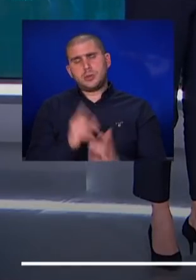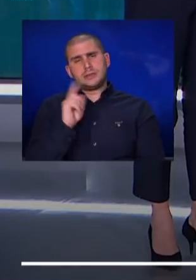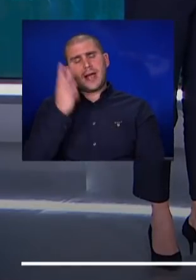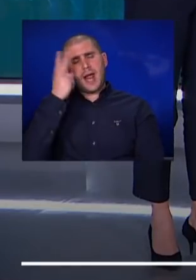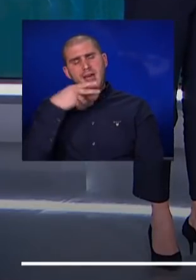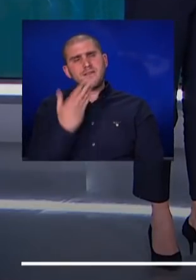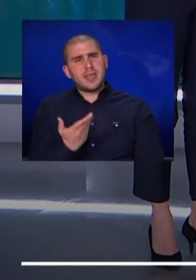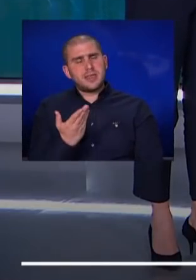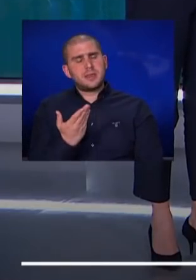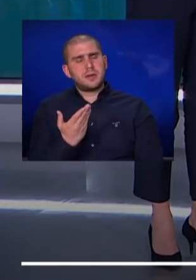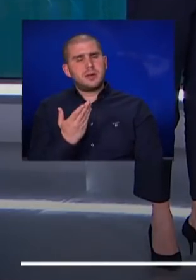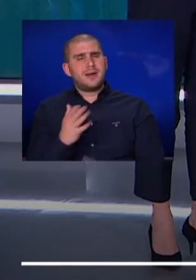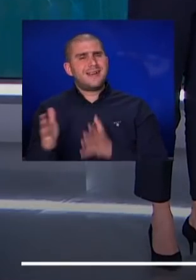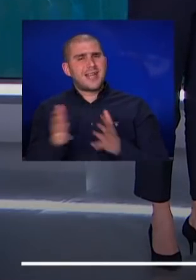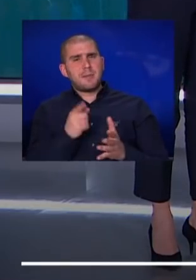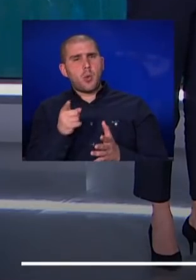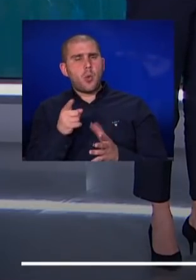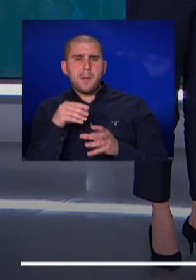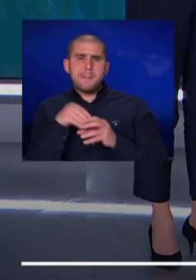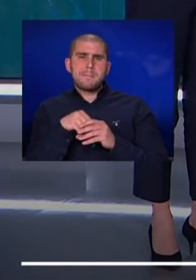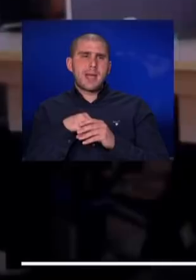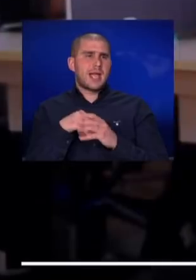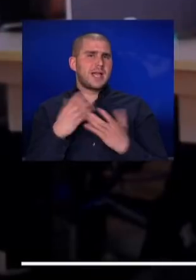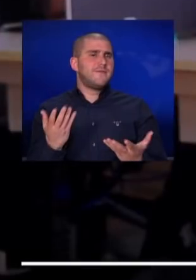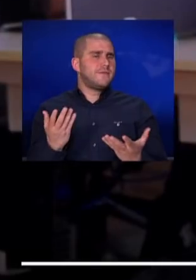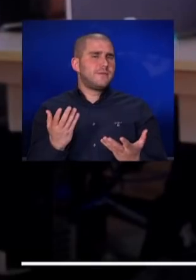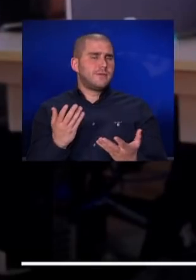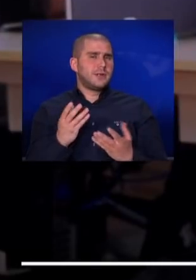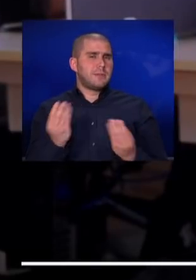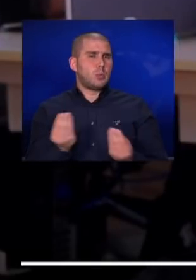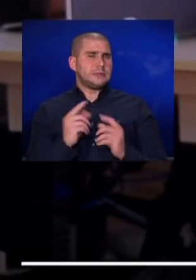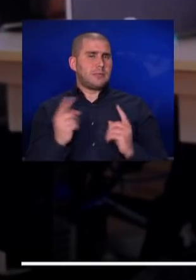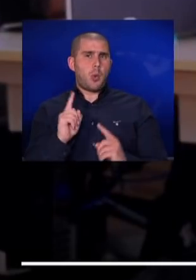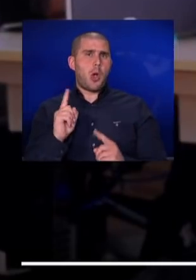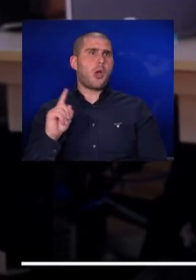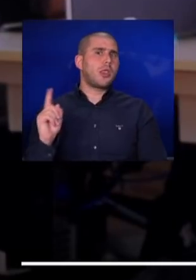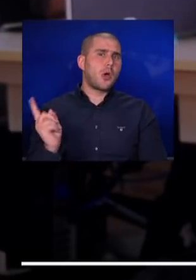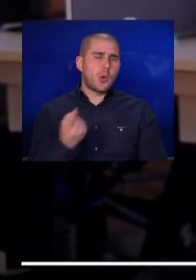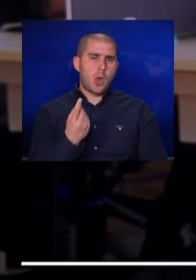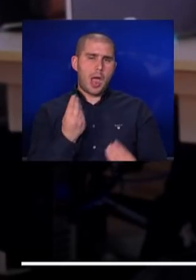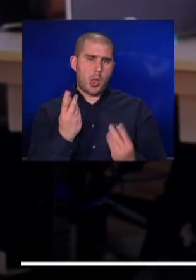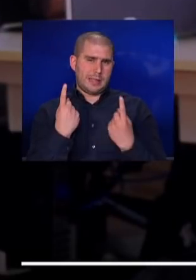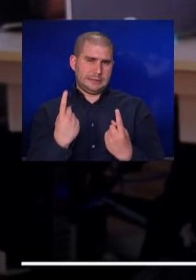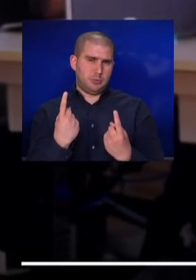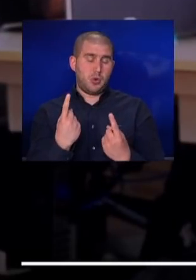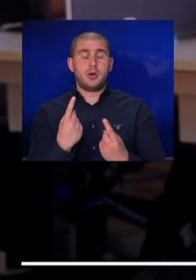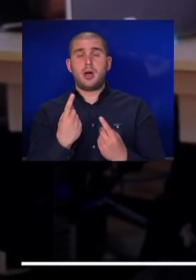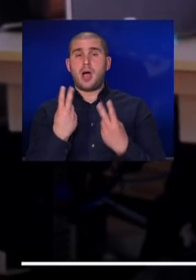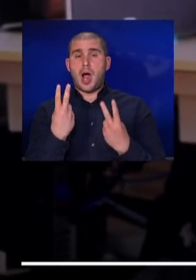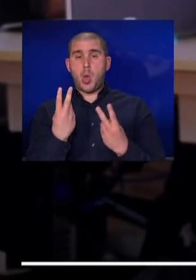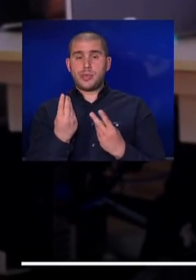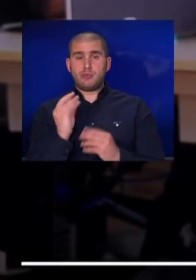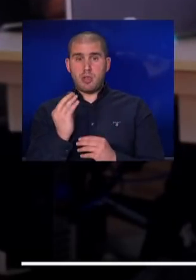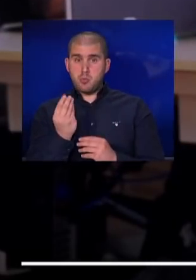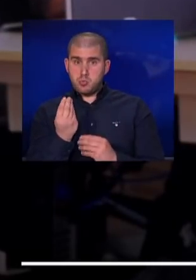שהכמח הוא מרכיב במוצרים הוא לא כל עלות המוצר עלות המוצר מורכבת מדברים